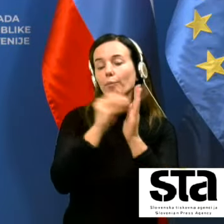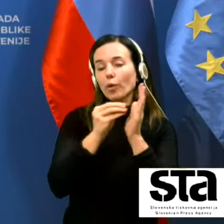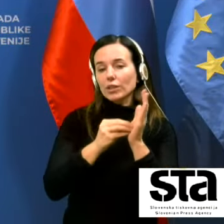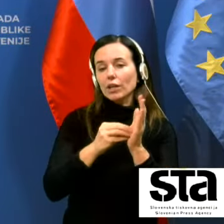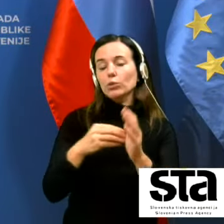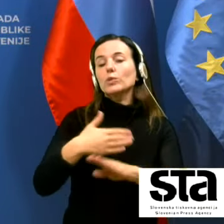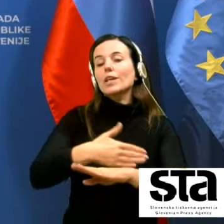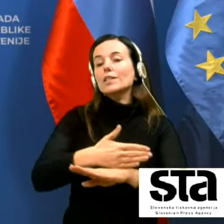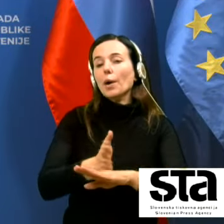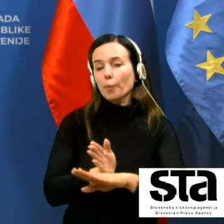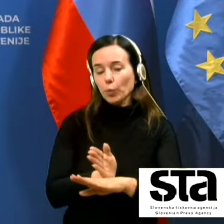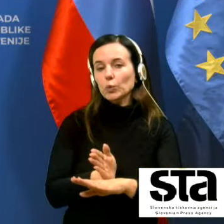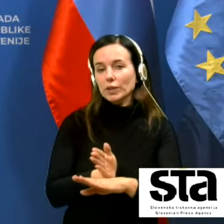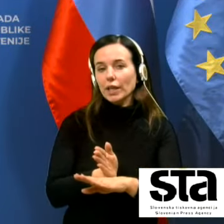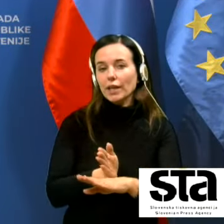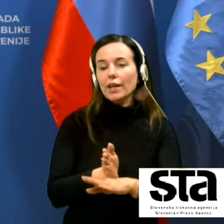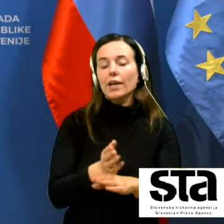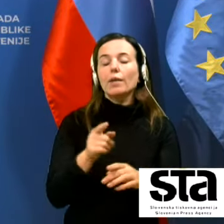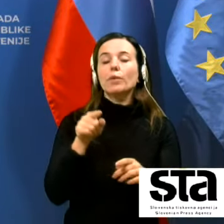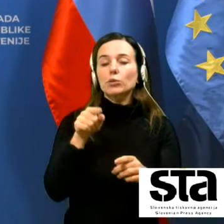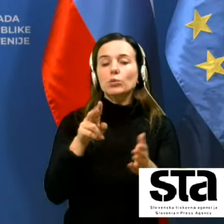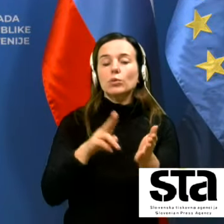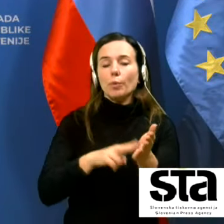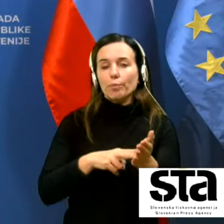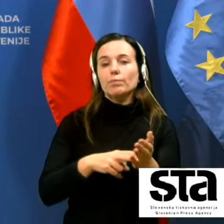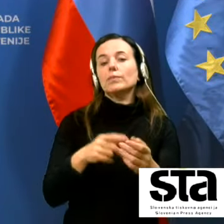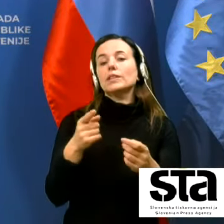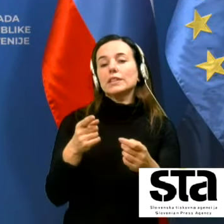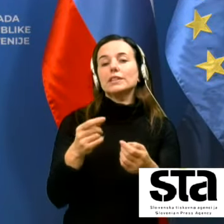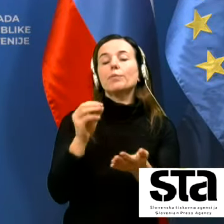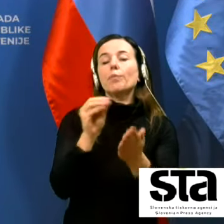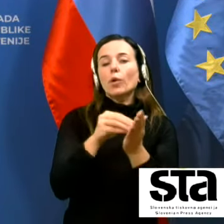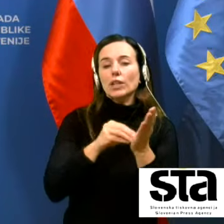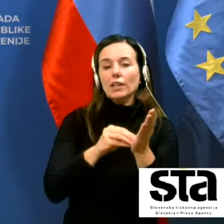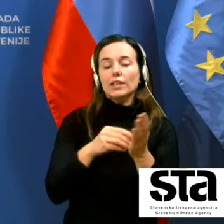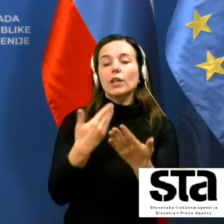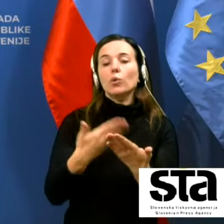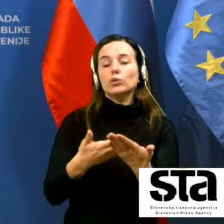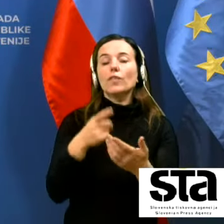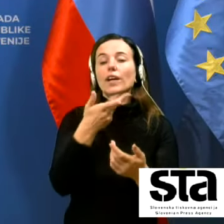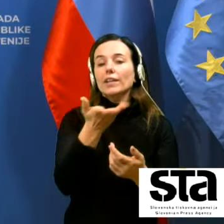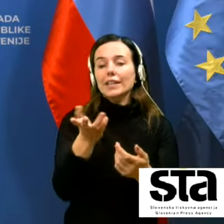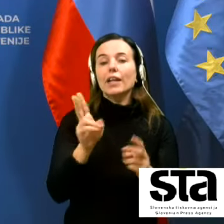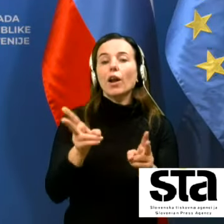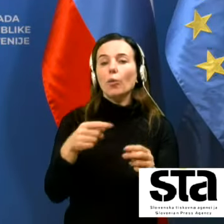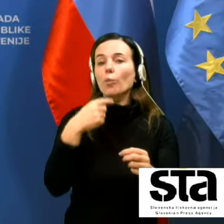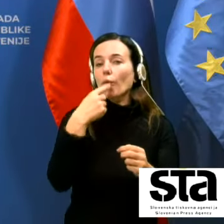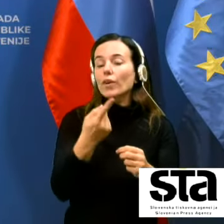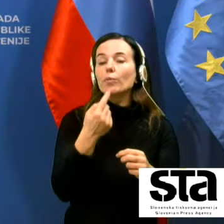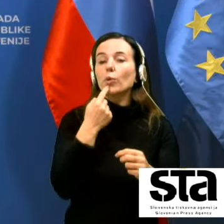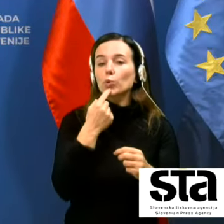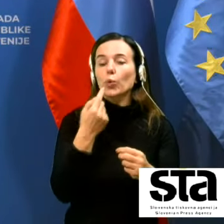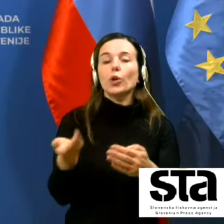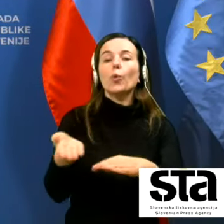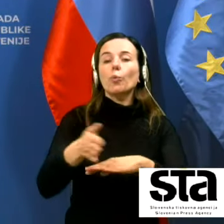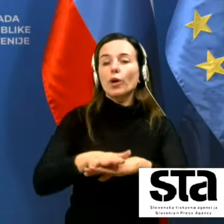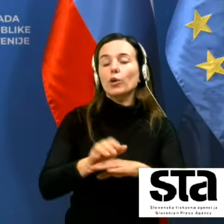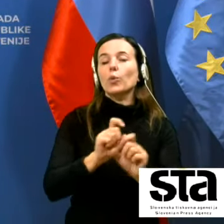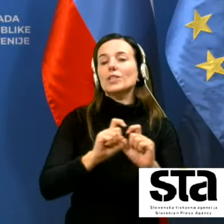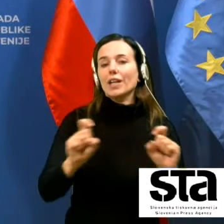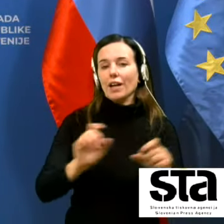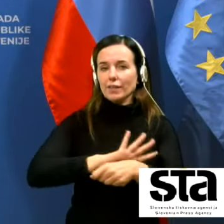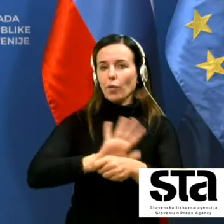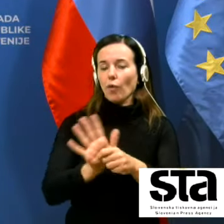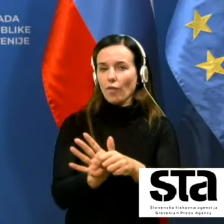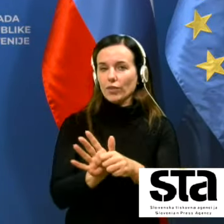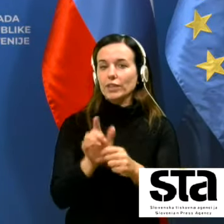in do zamikov so pa to relevantni podatki na podlagi katerih lahko rečemo kdo je umrl zaradi covida in